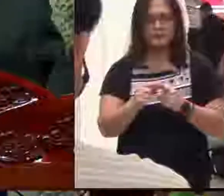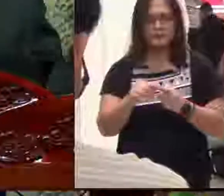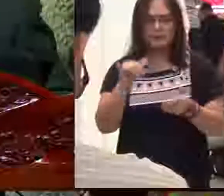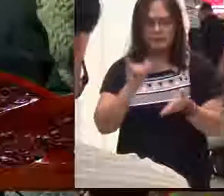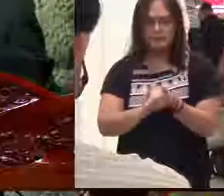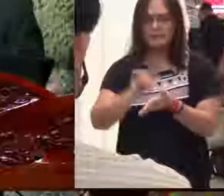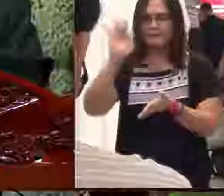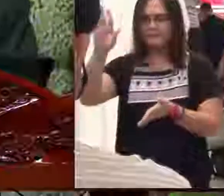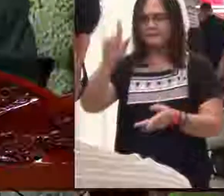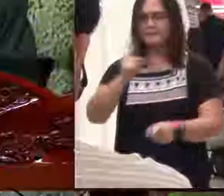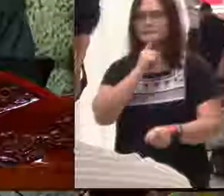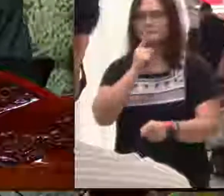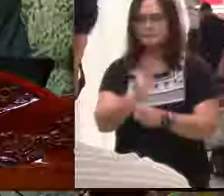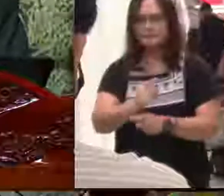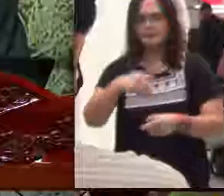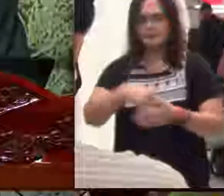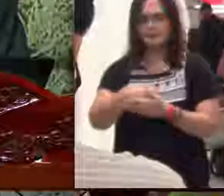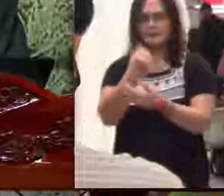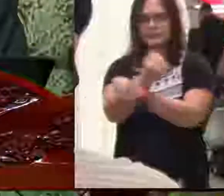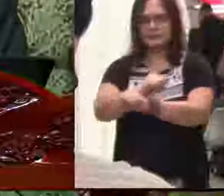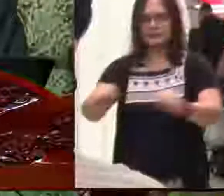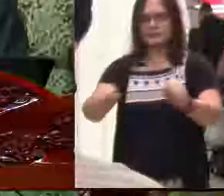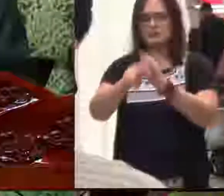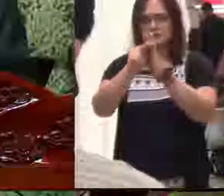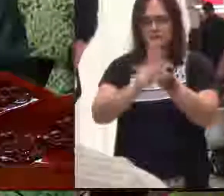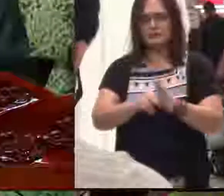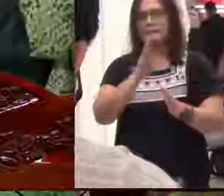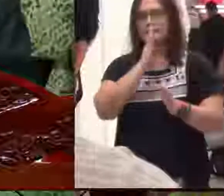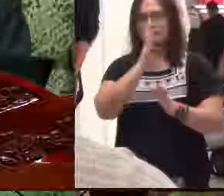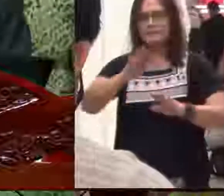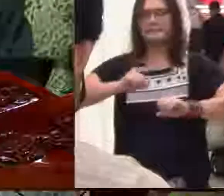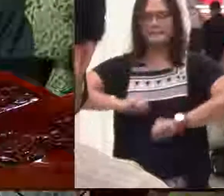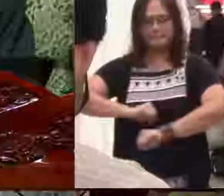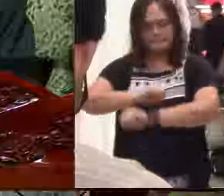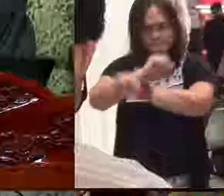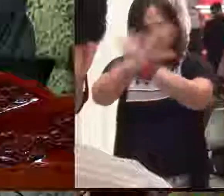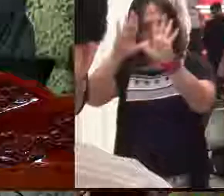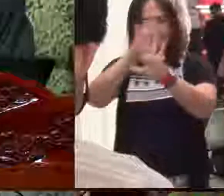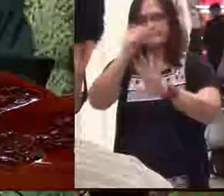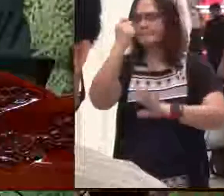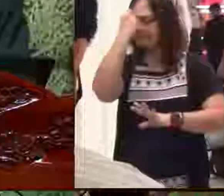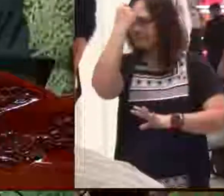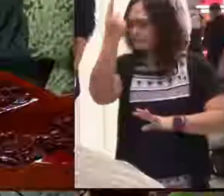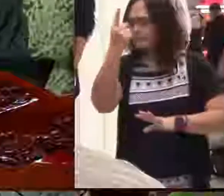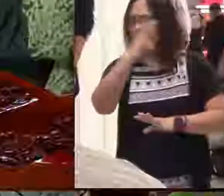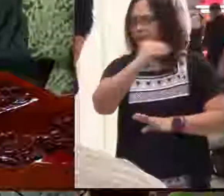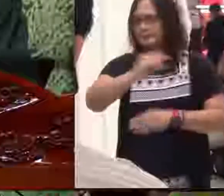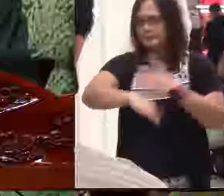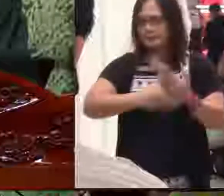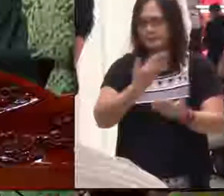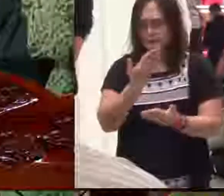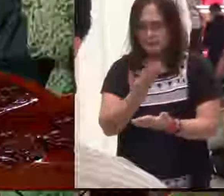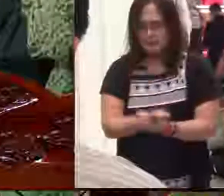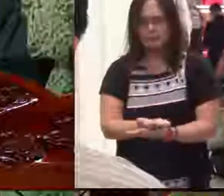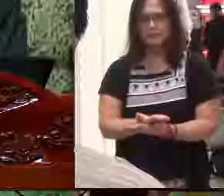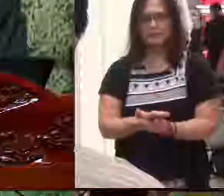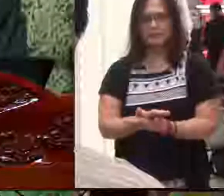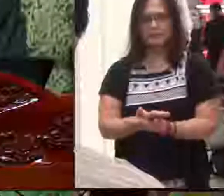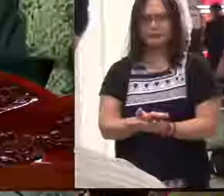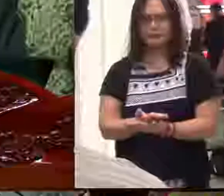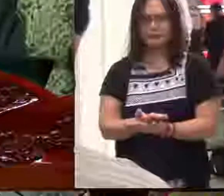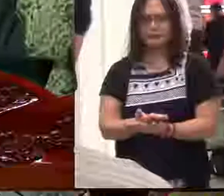ng kaligtasan kay Kristo Jesus ay maging maliwanag po sa lahat. At ang lahat ay tutungo sa iyong